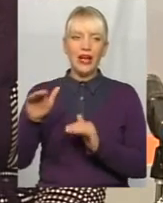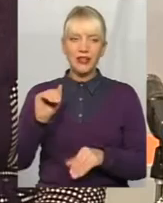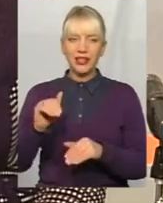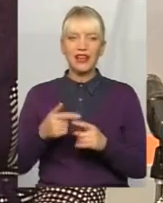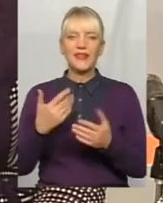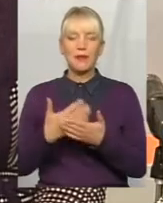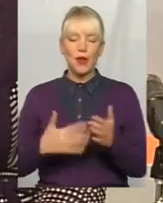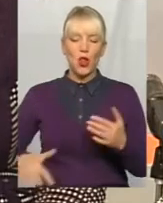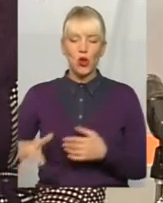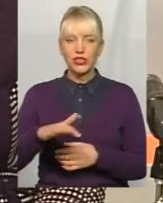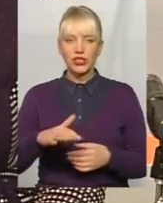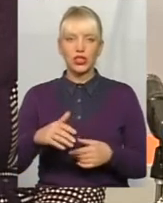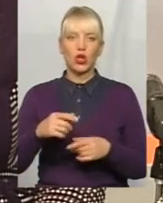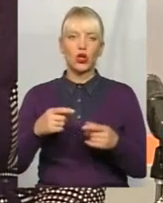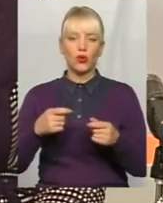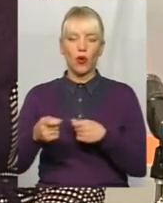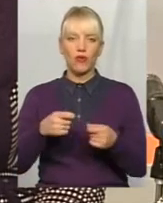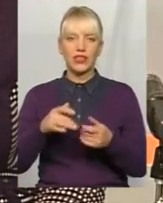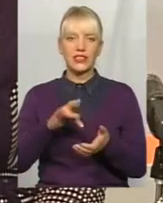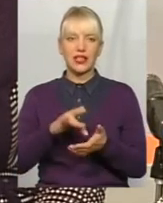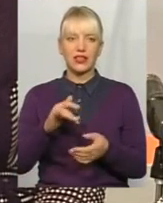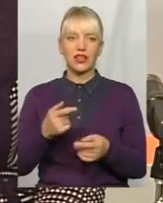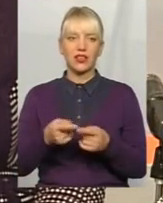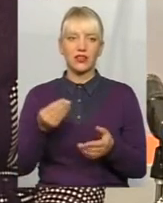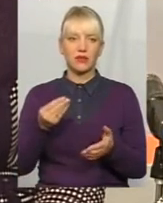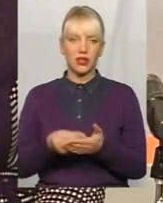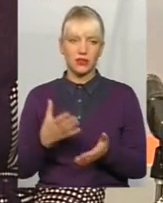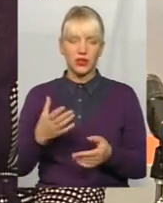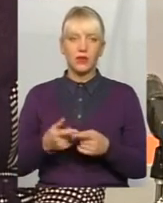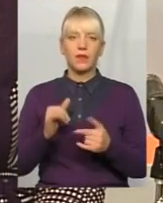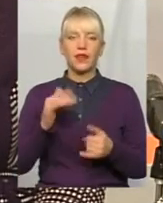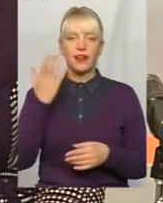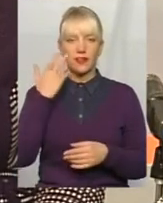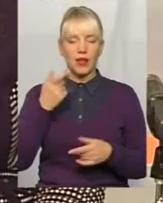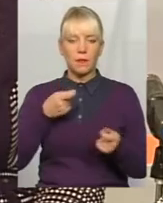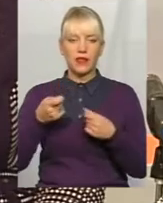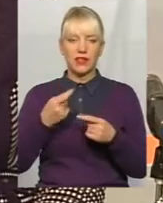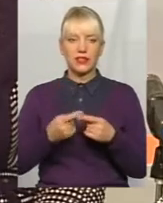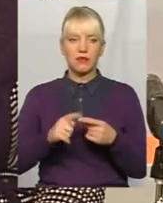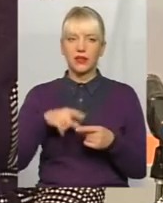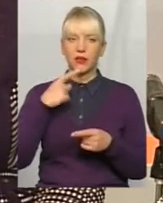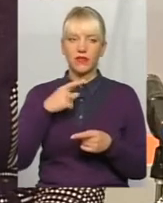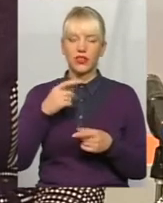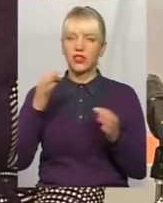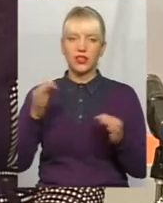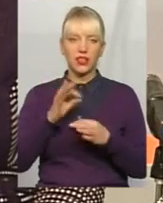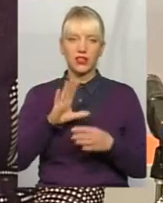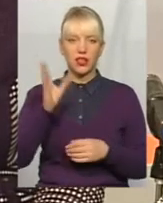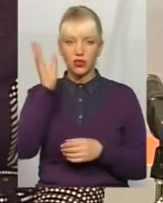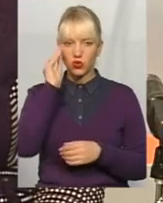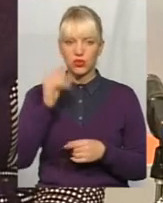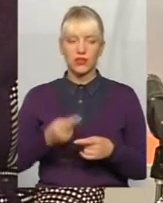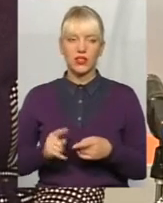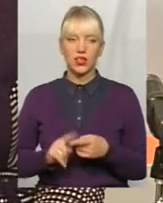Т.е. площади в торгових центрах стоять дуже дорого. І коли власть об цьому говорить, вона ніколи не учитує цього,